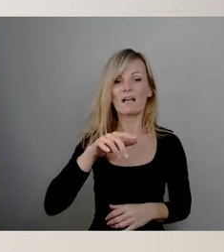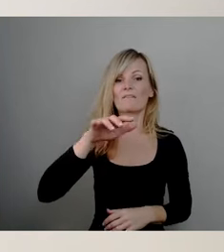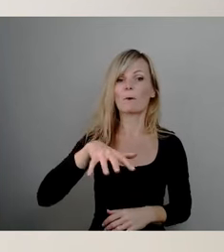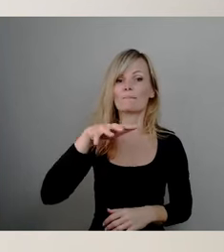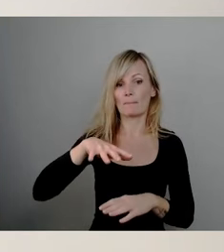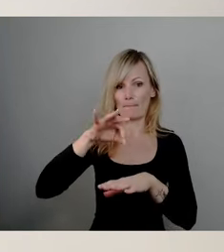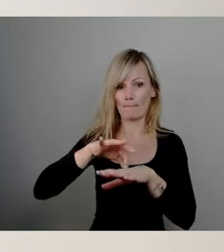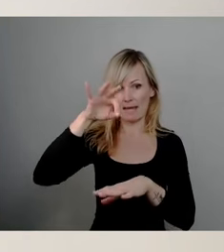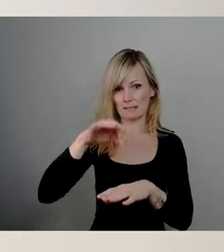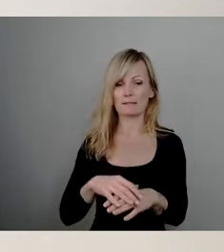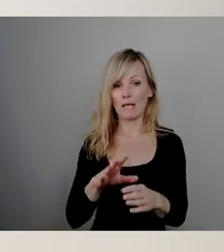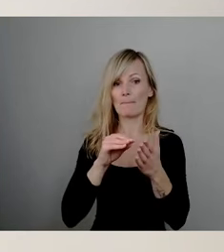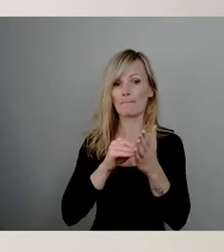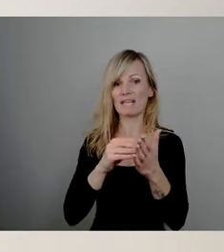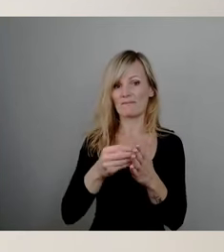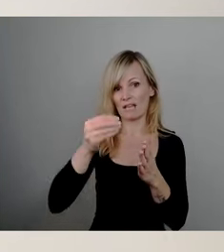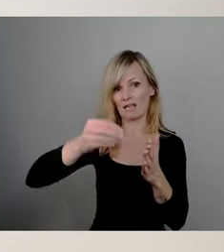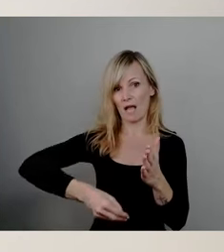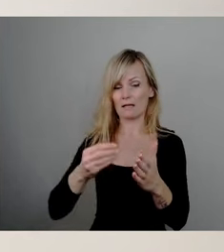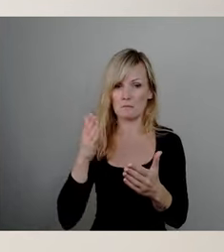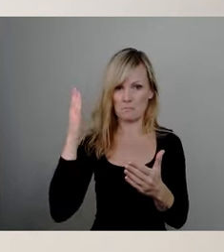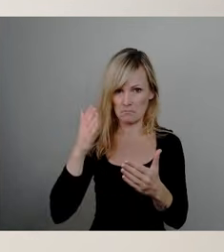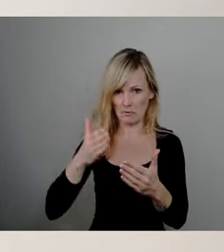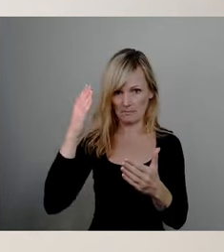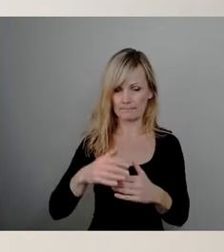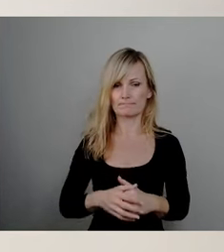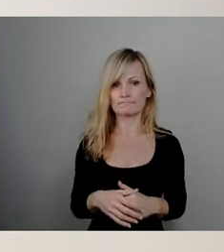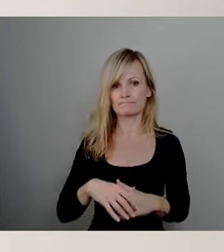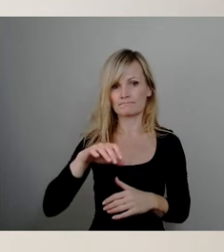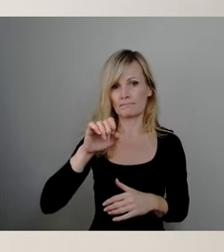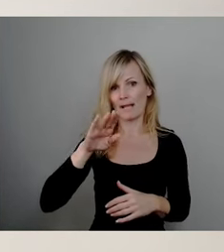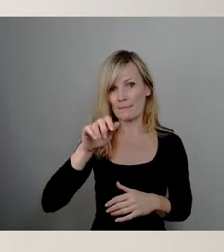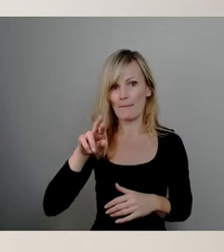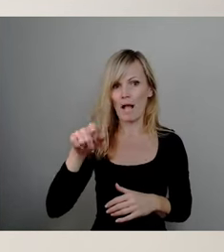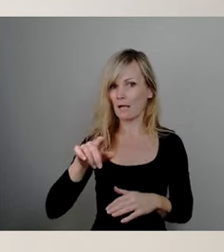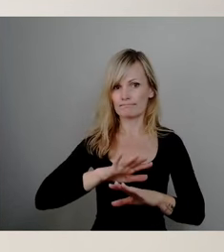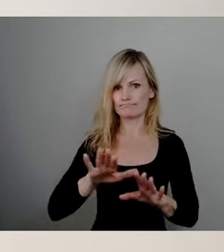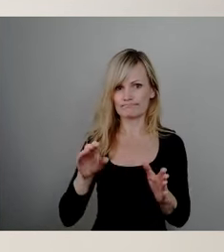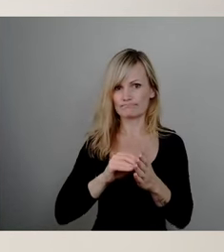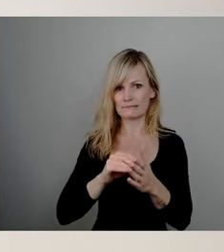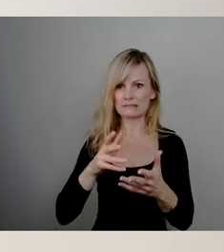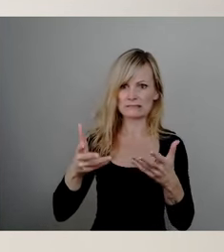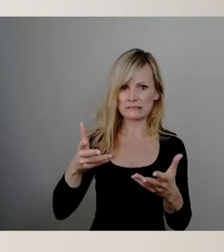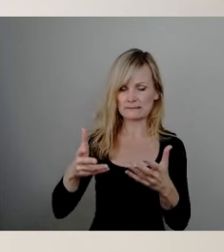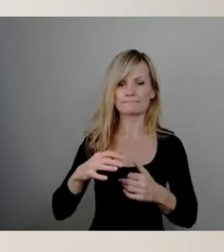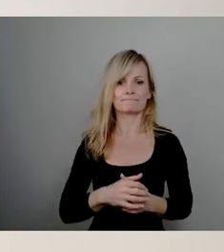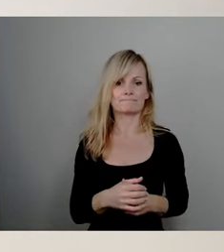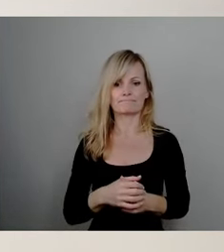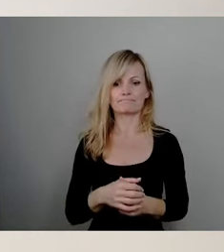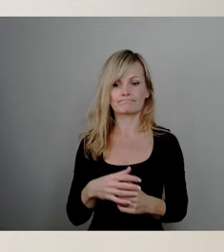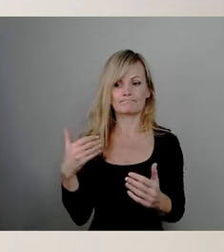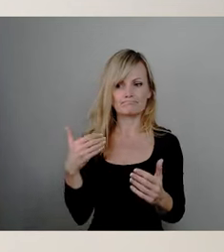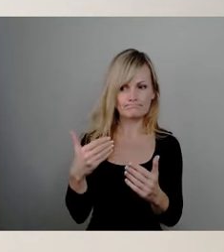zunächst gekündigt worden vom Elbermar und seit geraumer Zeit sind viele